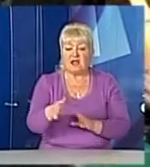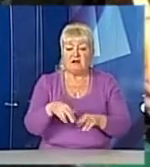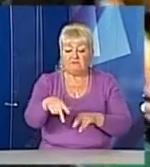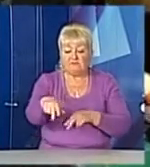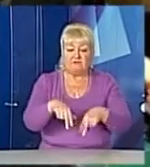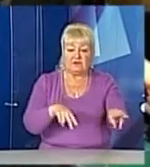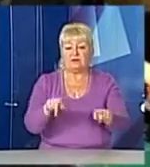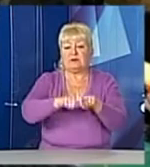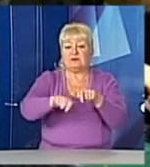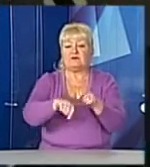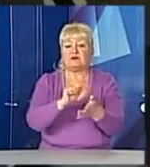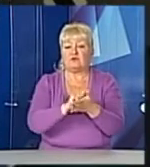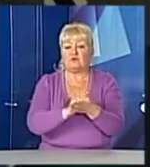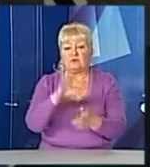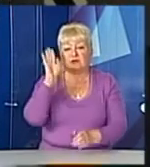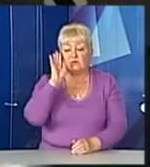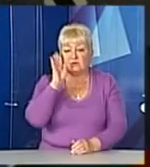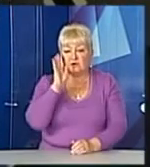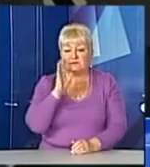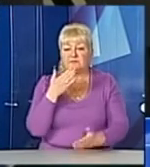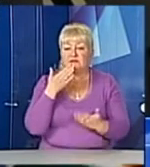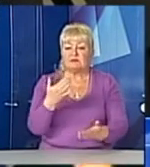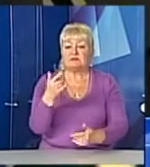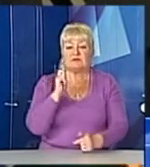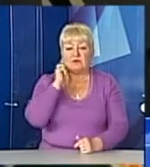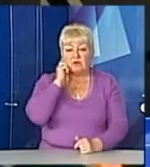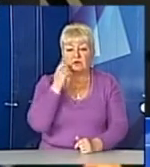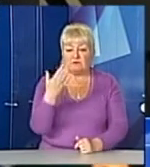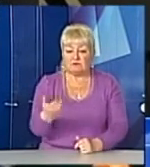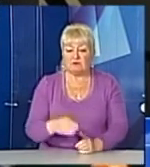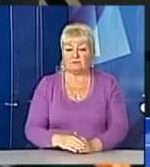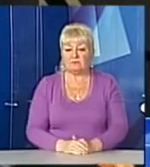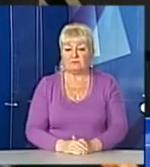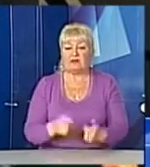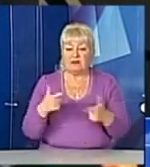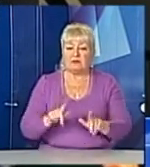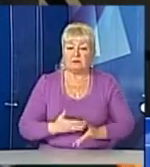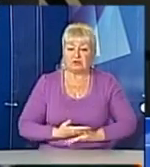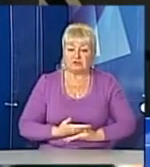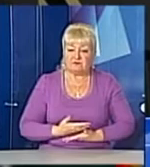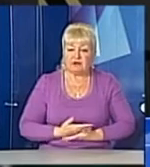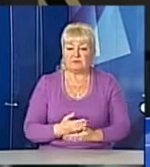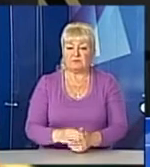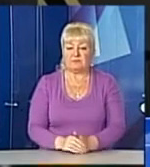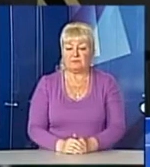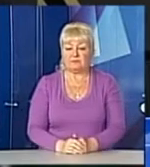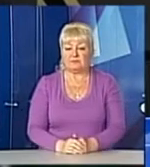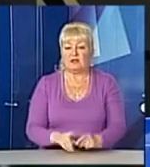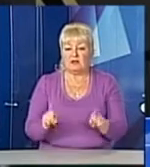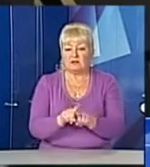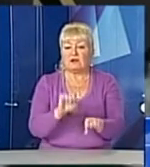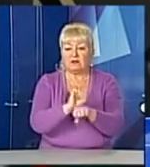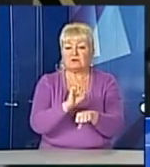документи у хлопців призивного віку. Вони запитали, скільки років мені, де я проживаю. Ну і так зупиняли